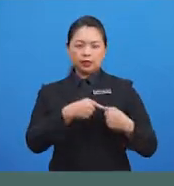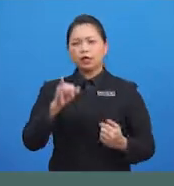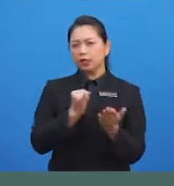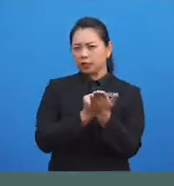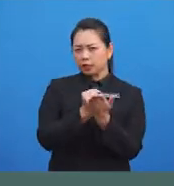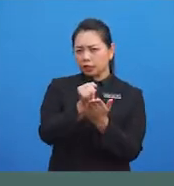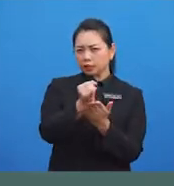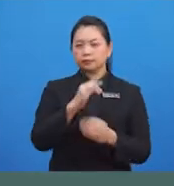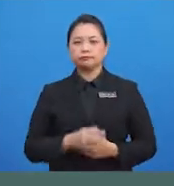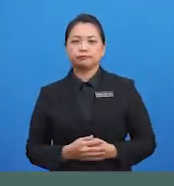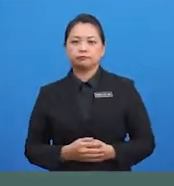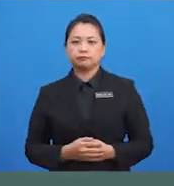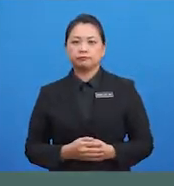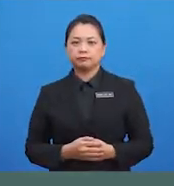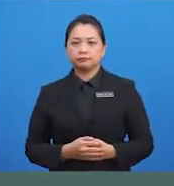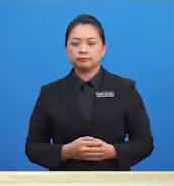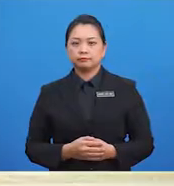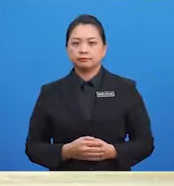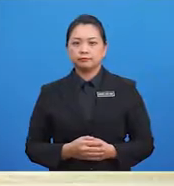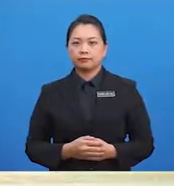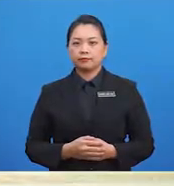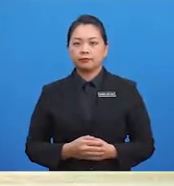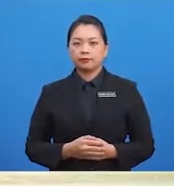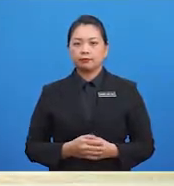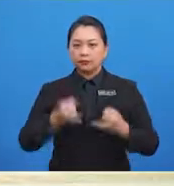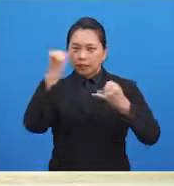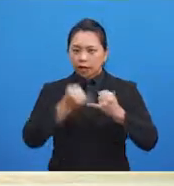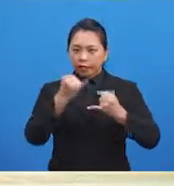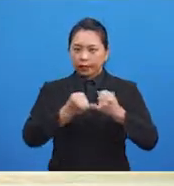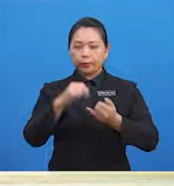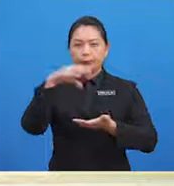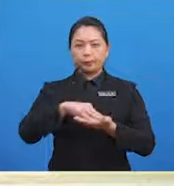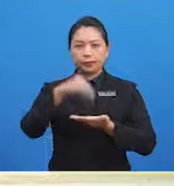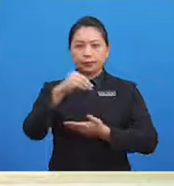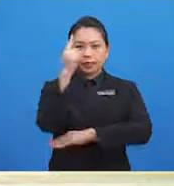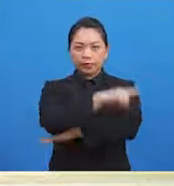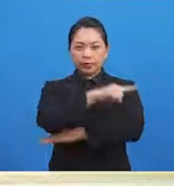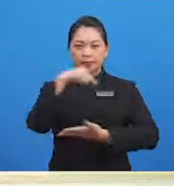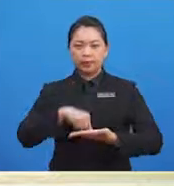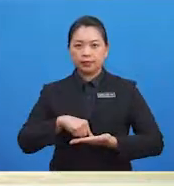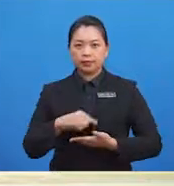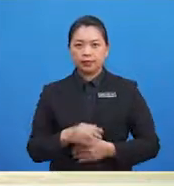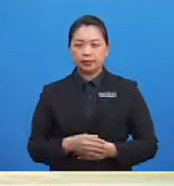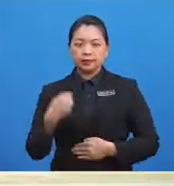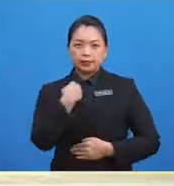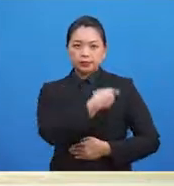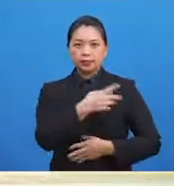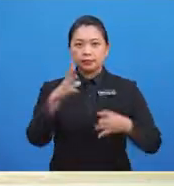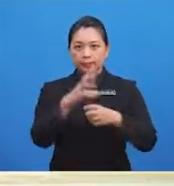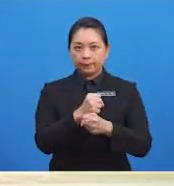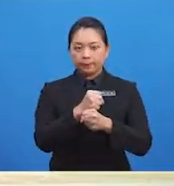Kita dapat mencapai objektif berikut Pertama,